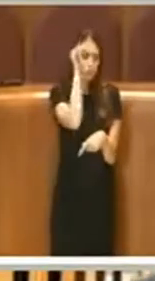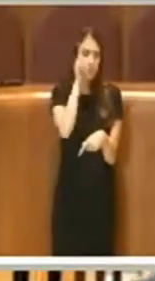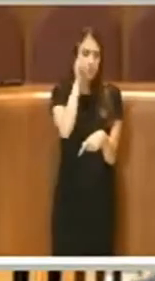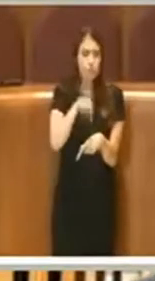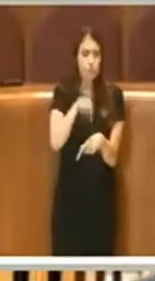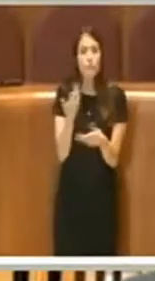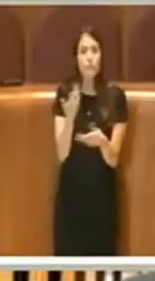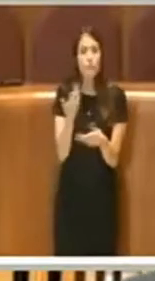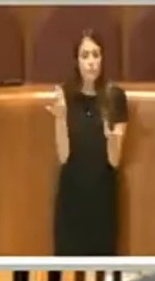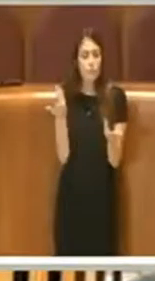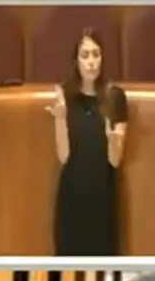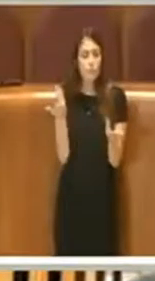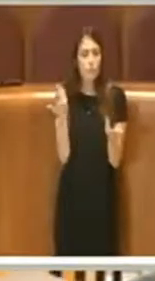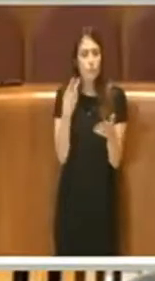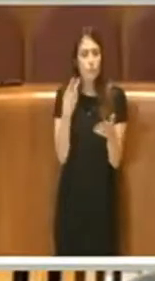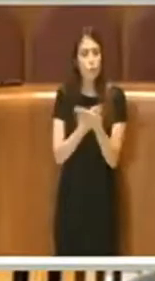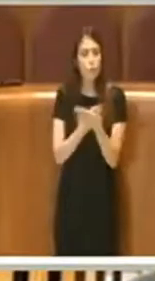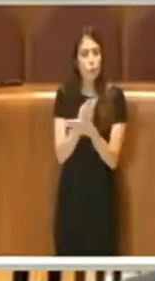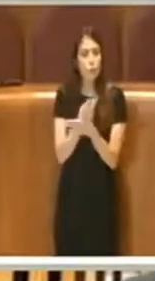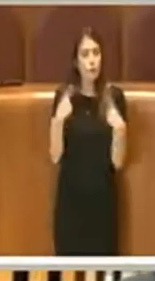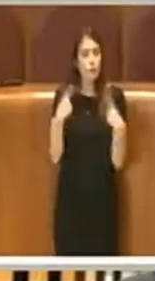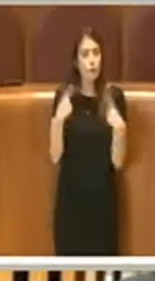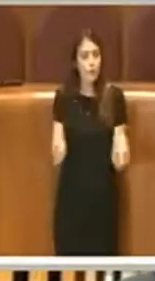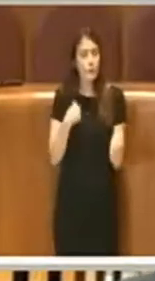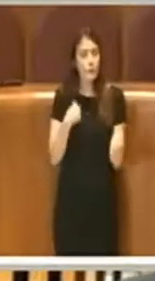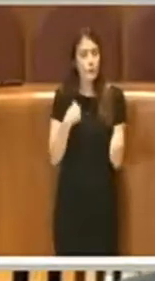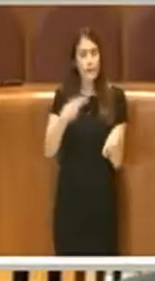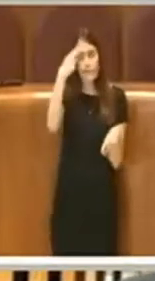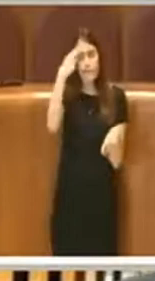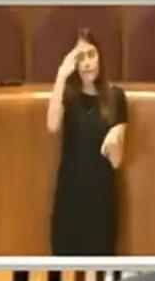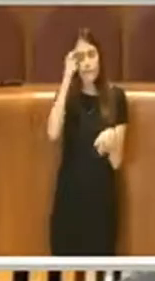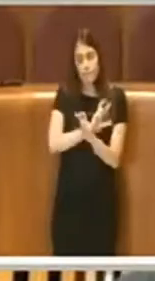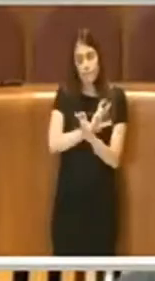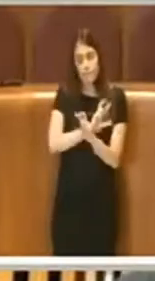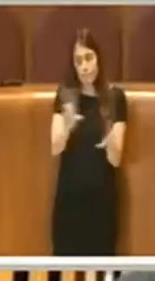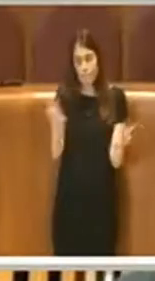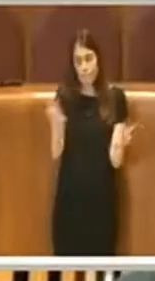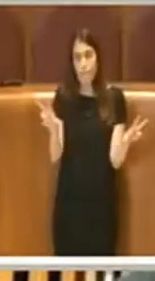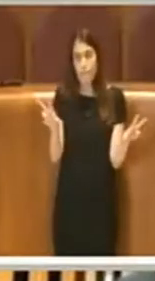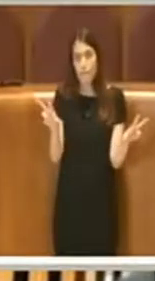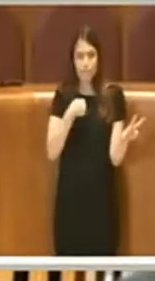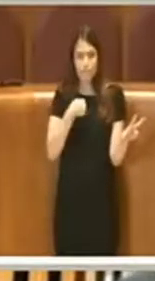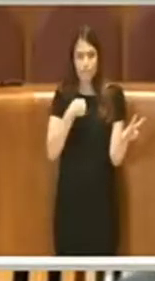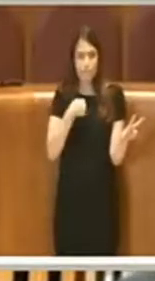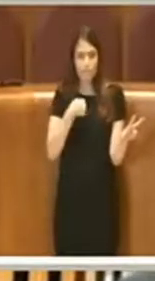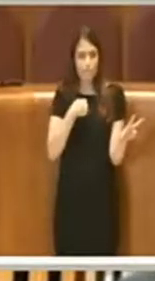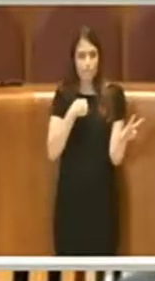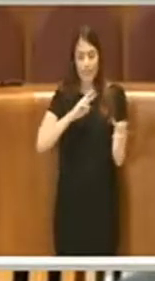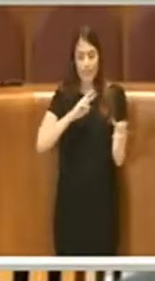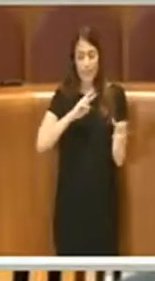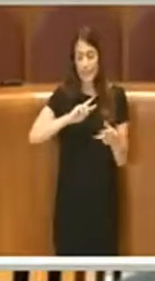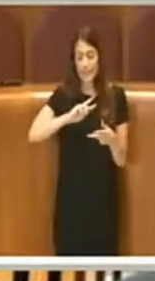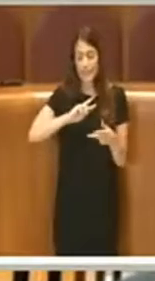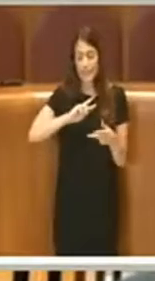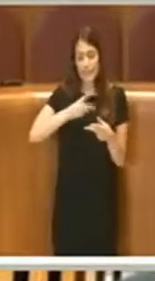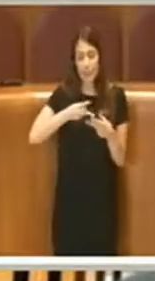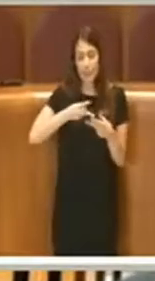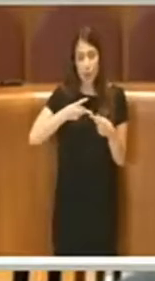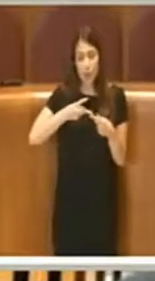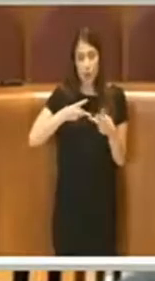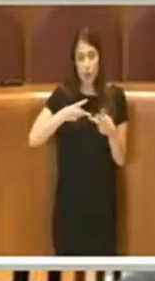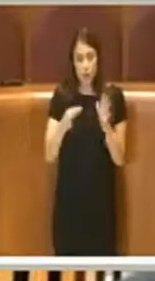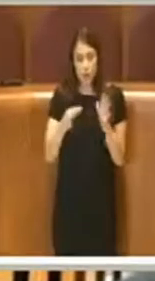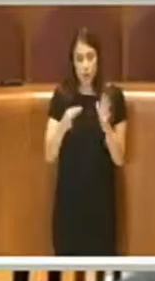quale sarebbe questo progetto. Tra l'altro ricordo che il secondo punto